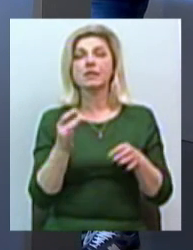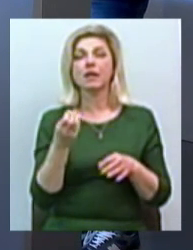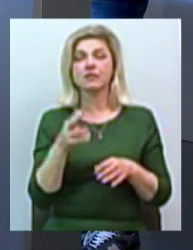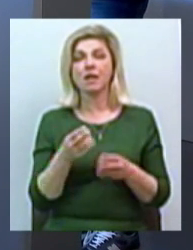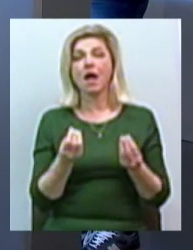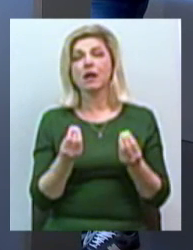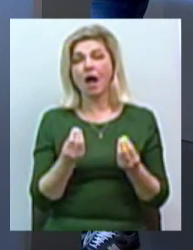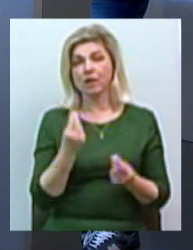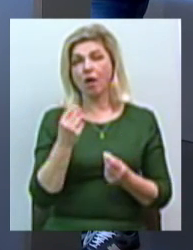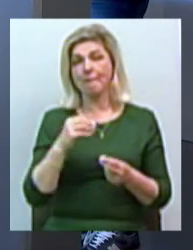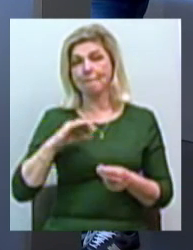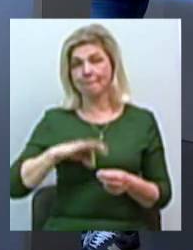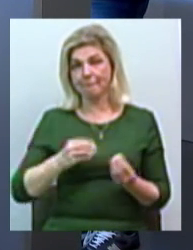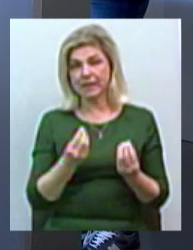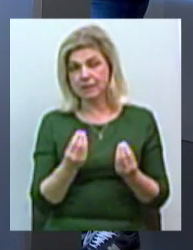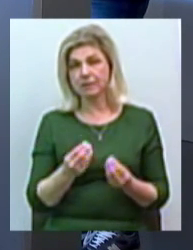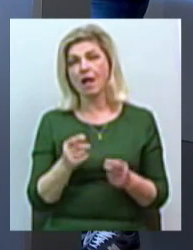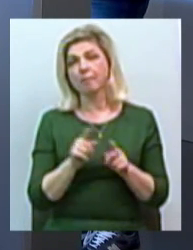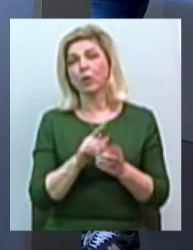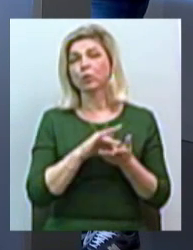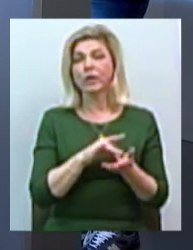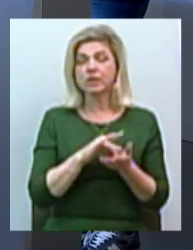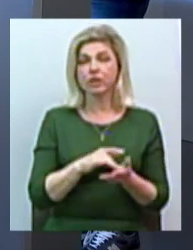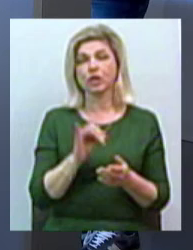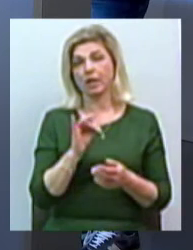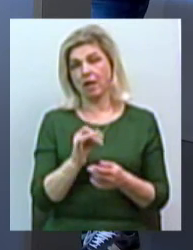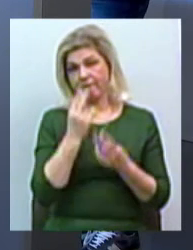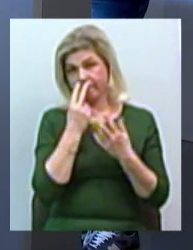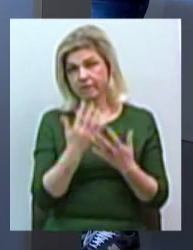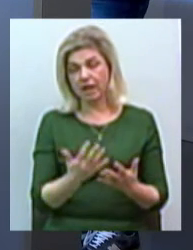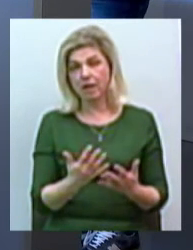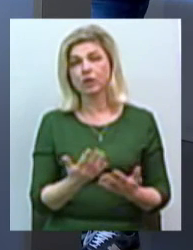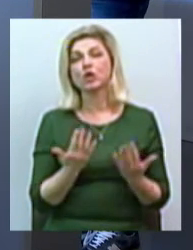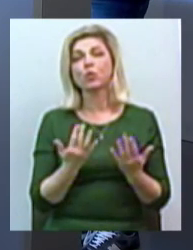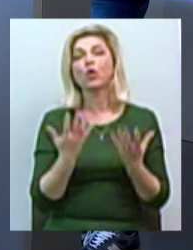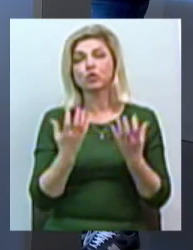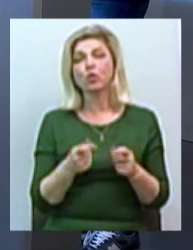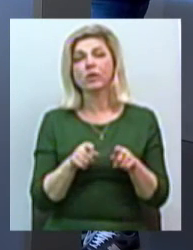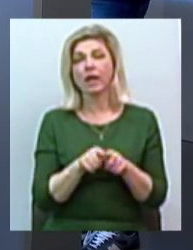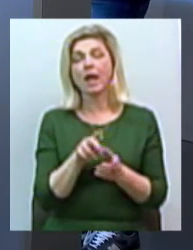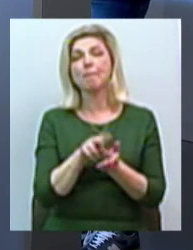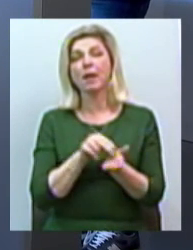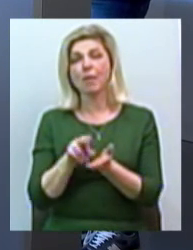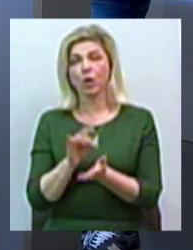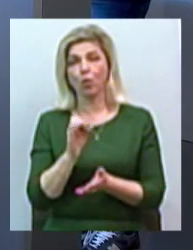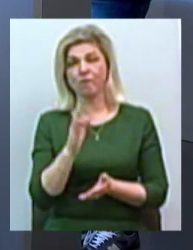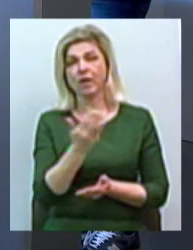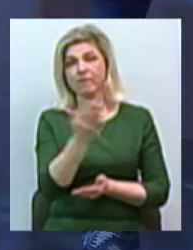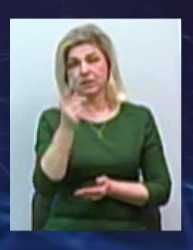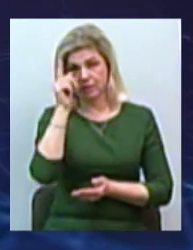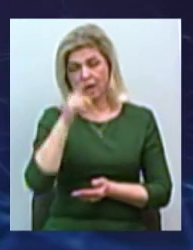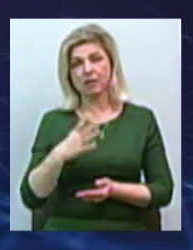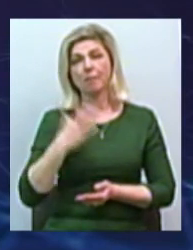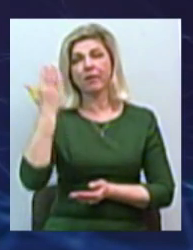такий успіх, ну, принаймні, туристичний і зовнішній вигляд, скільки ще таких прикладів ви знаєте на пост-радянському